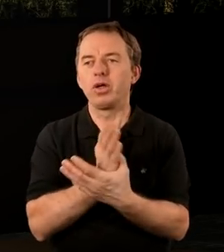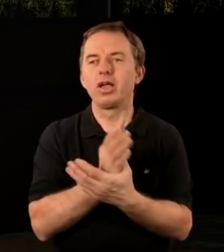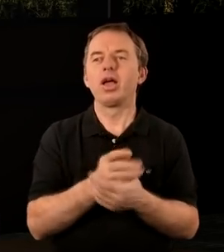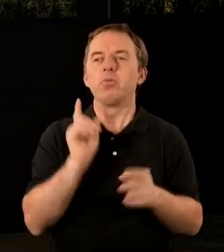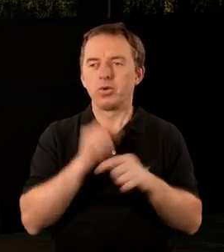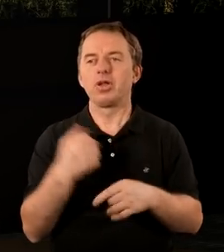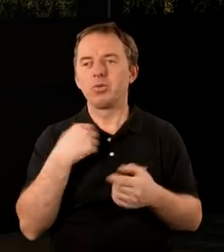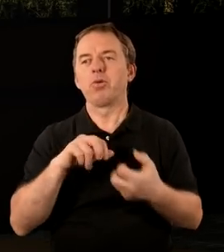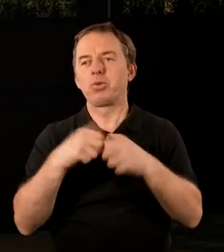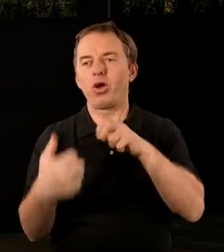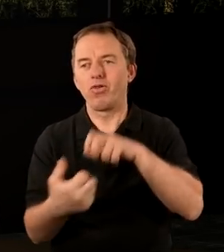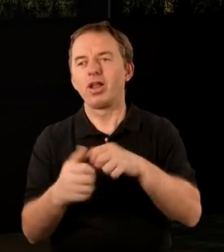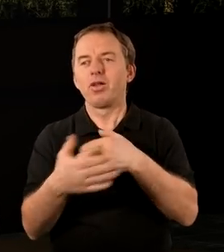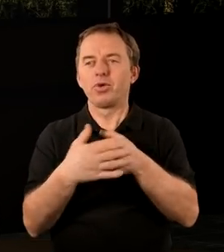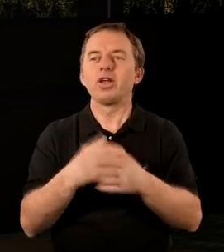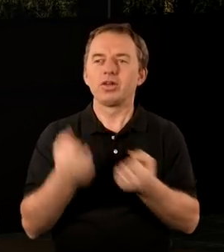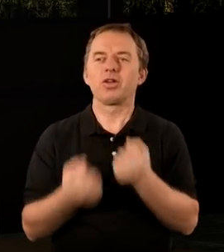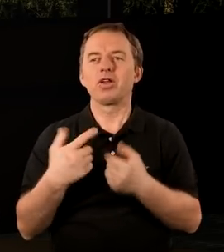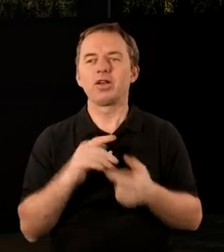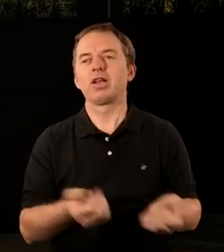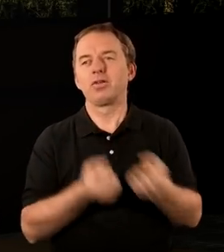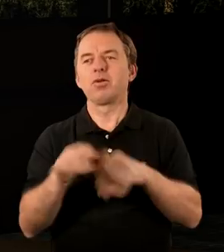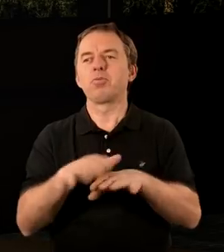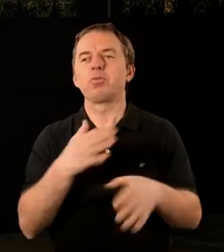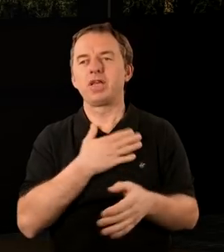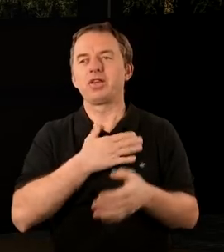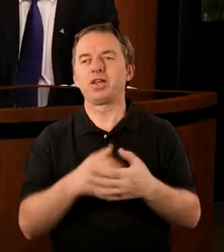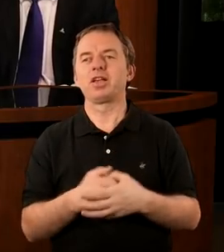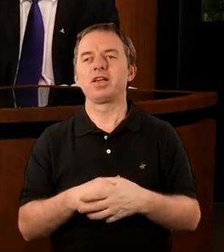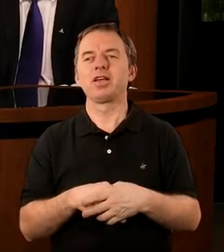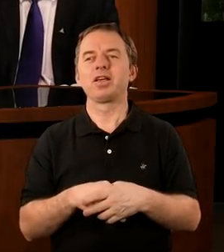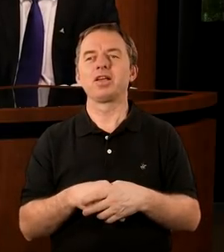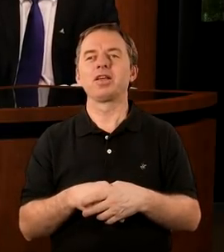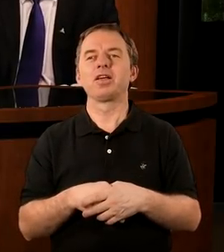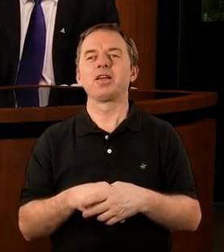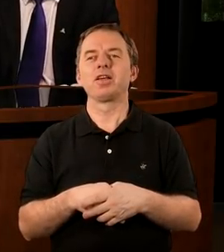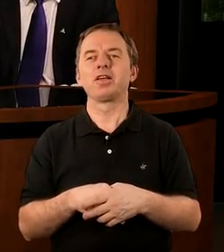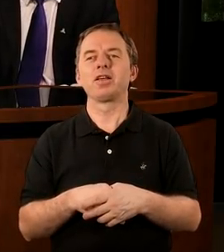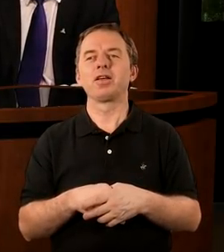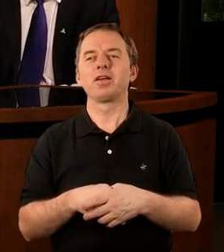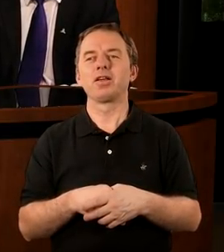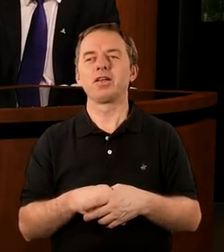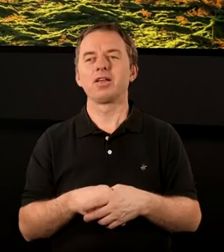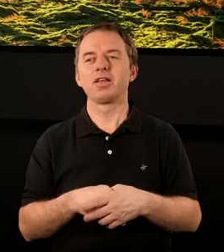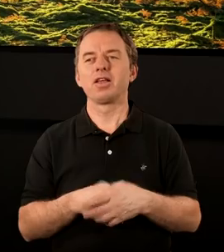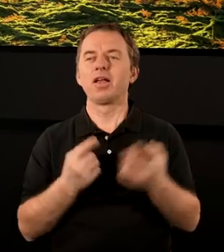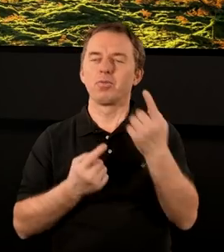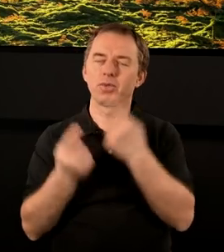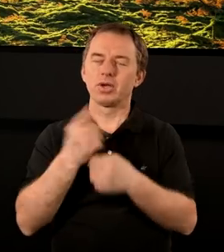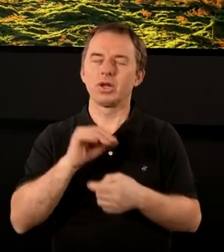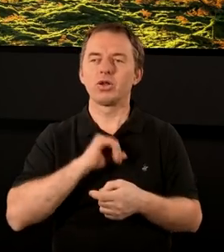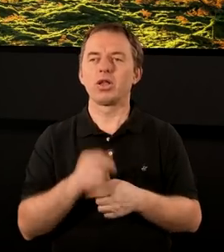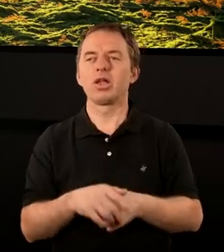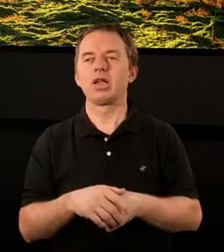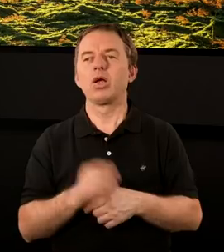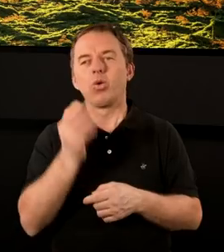umiarkowana, ale pojawiły się pewne problemy, już mężowi ciężko teraz wynosić śmieci. Aha, no tak. Bardzo jasno określone. Natomiast słuchajcie, ja chciałbym, żebyśmy